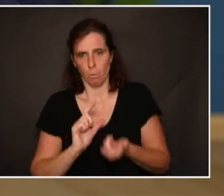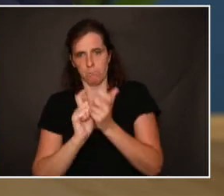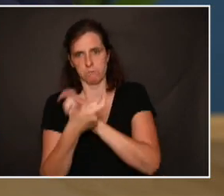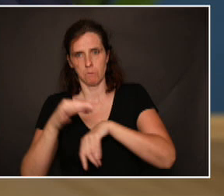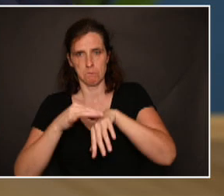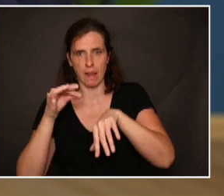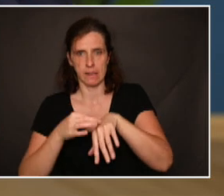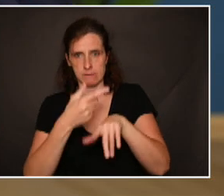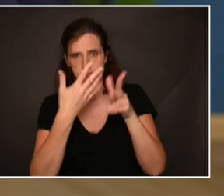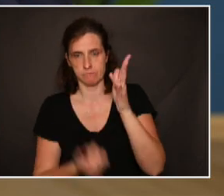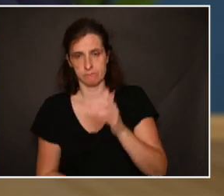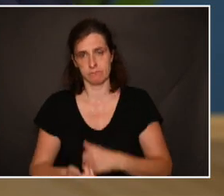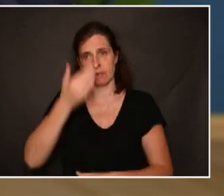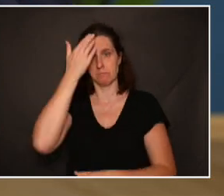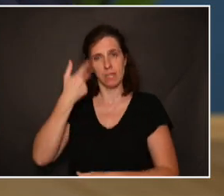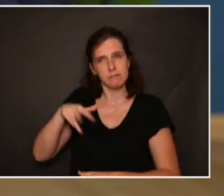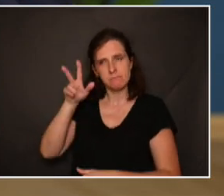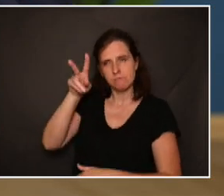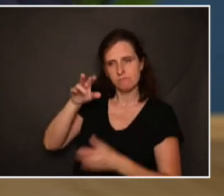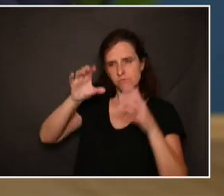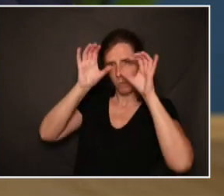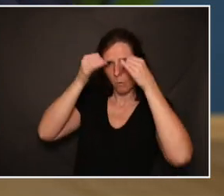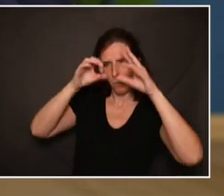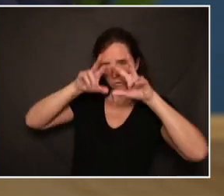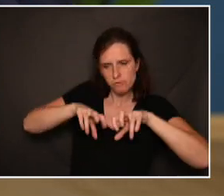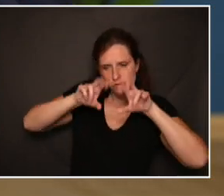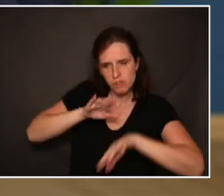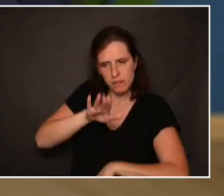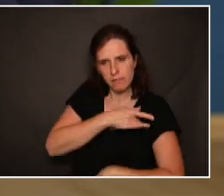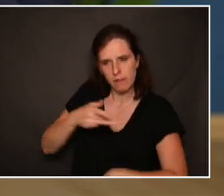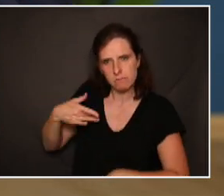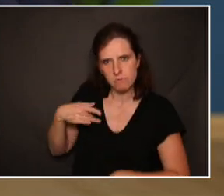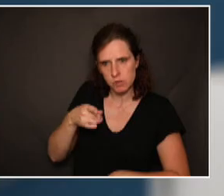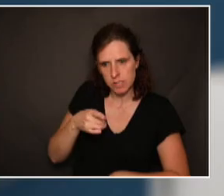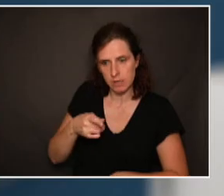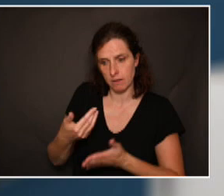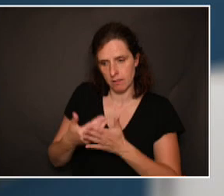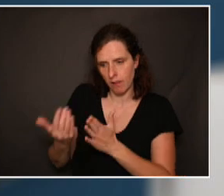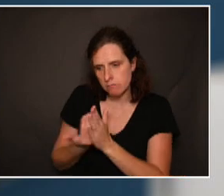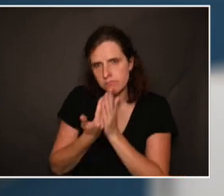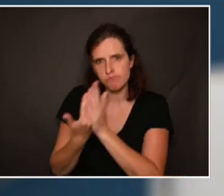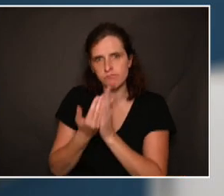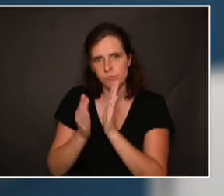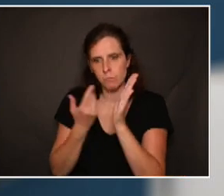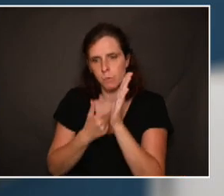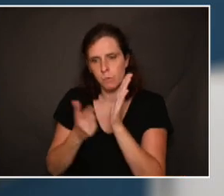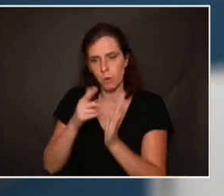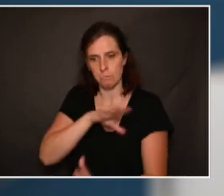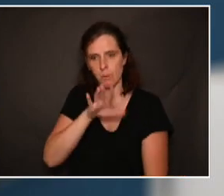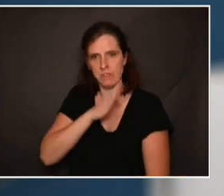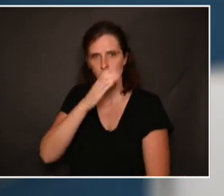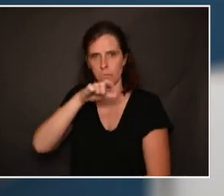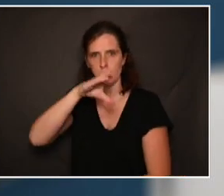Si vous regardez comme moi, sur un moteur de recherche médical, les dernières publications de professeur Bloch, vous